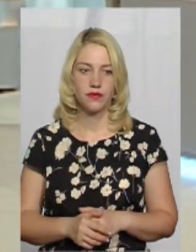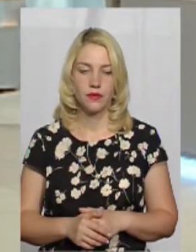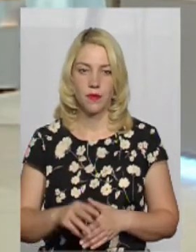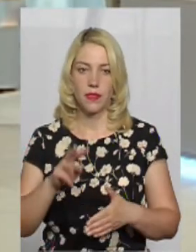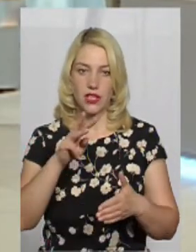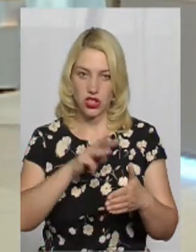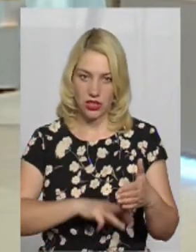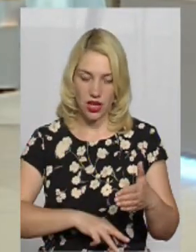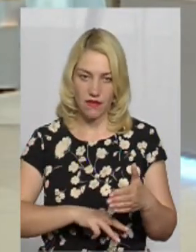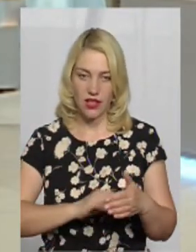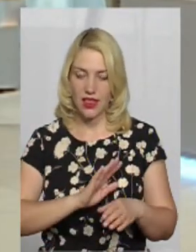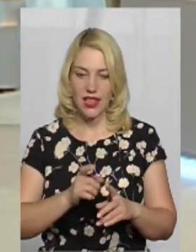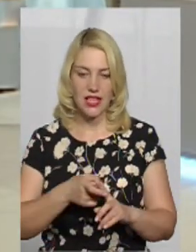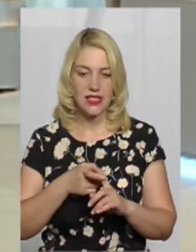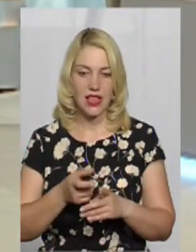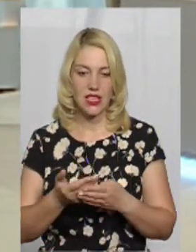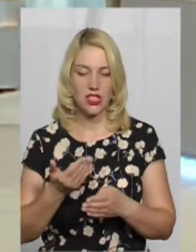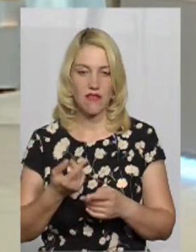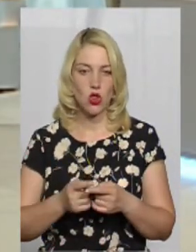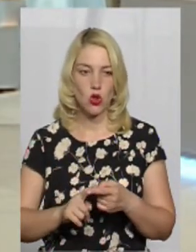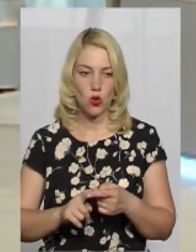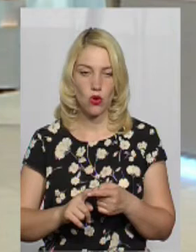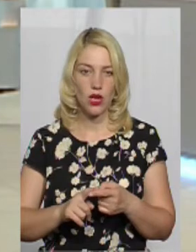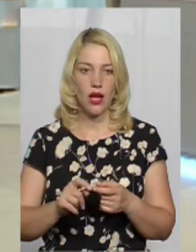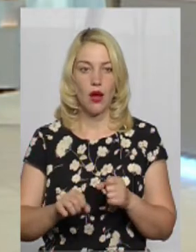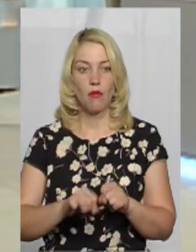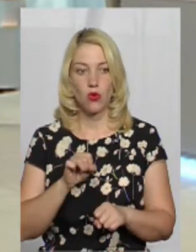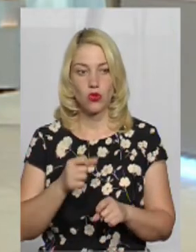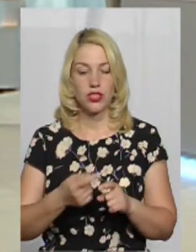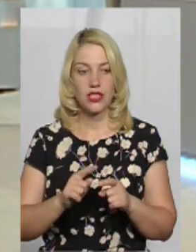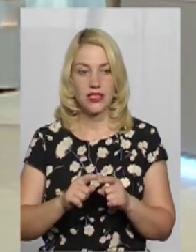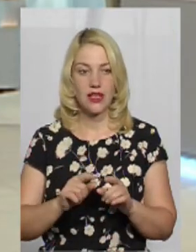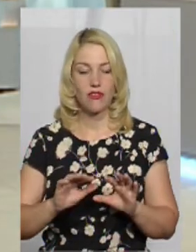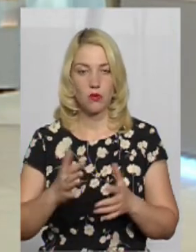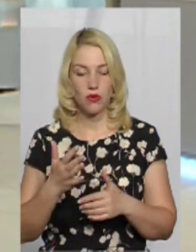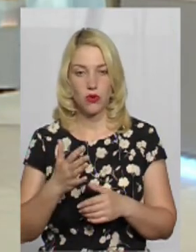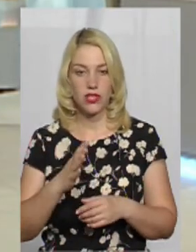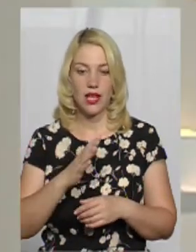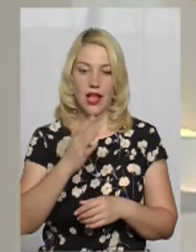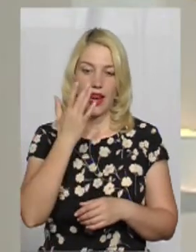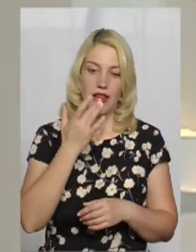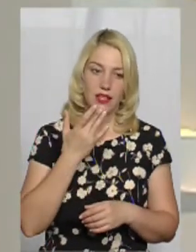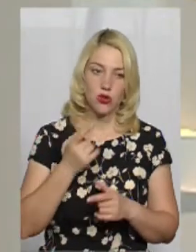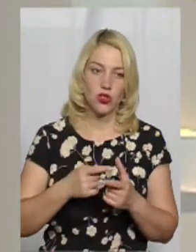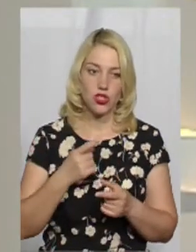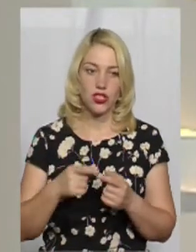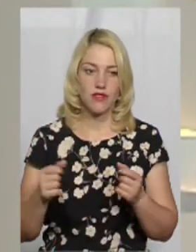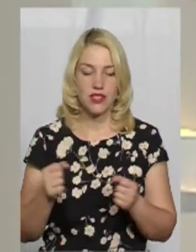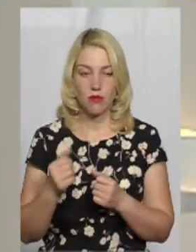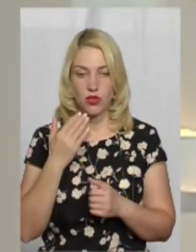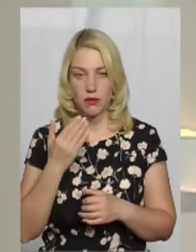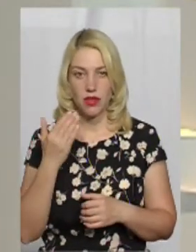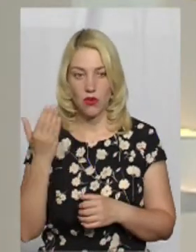Штрафи не залежать від того, порушення сталося влітку чи взимку. Пане Сергію, вас запитаю.